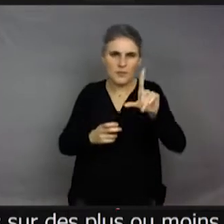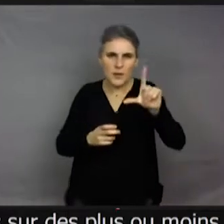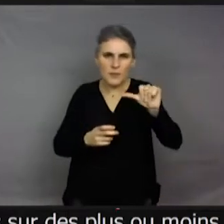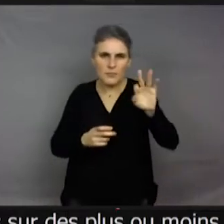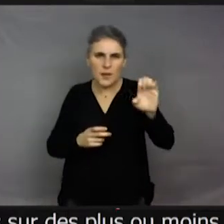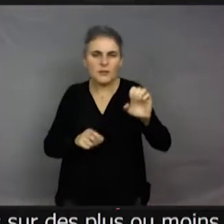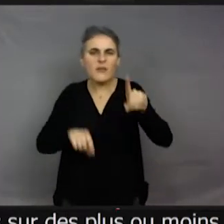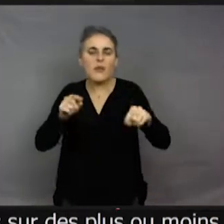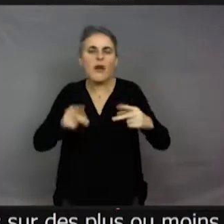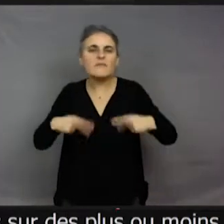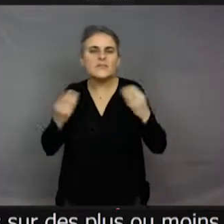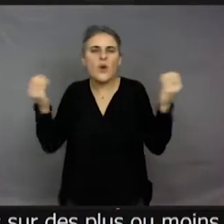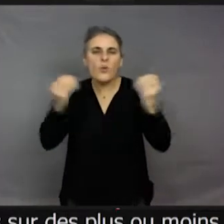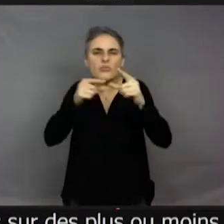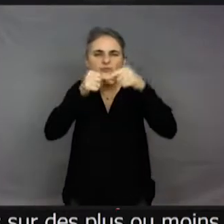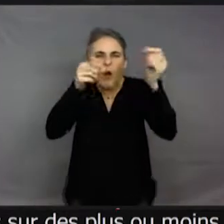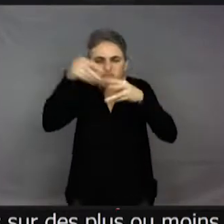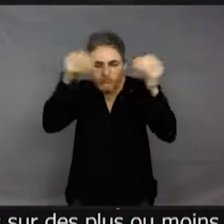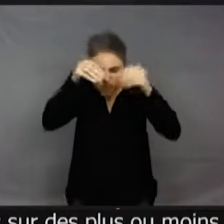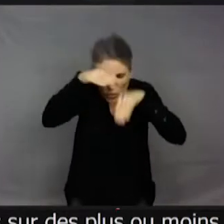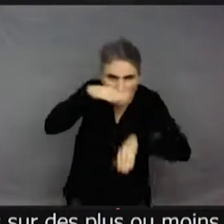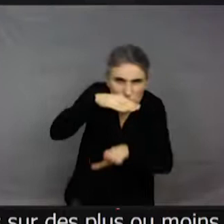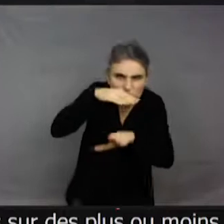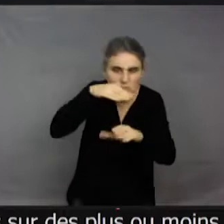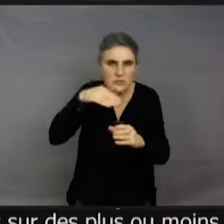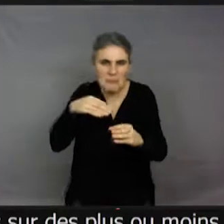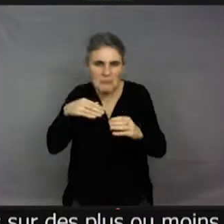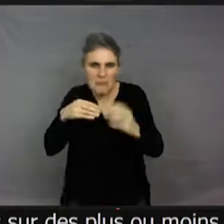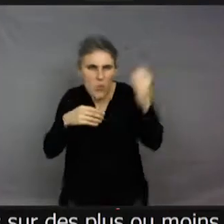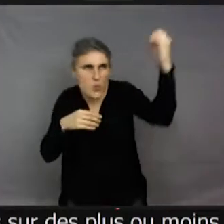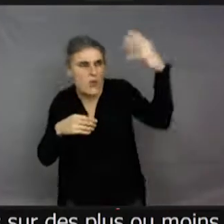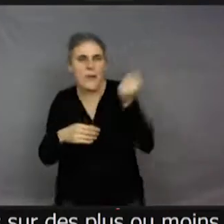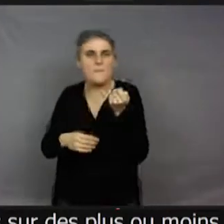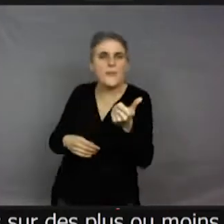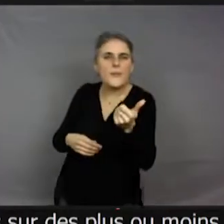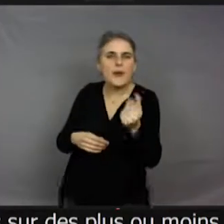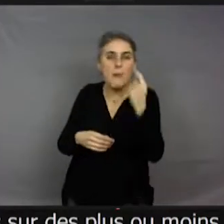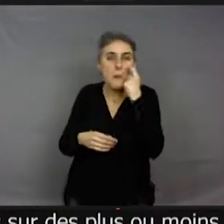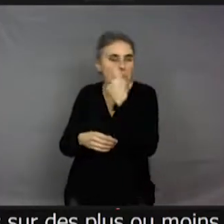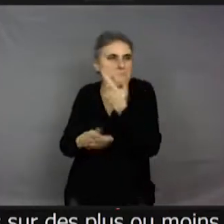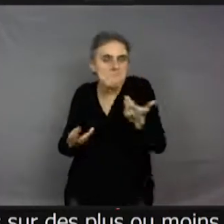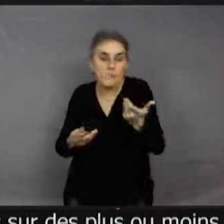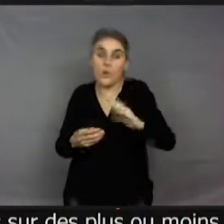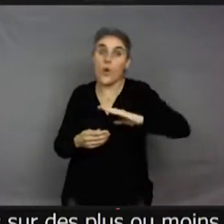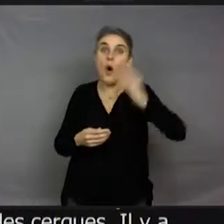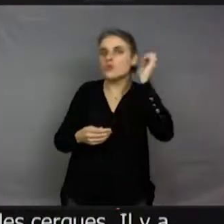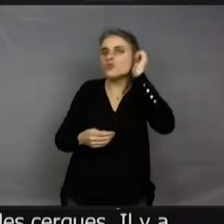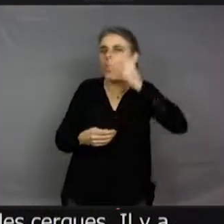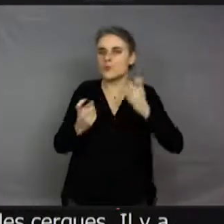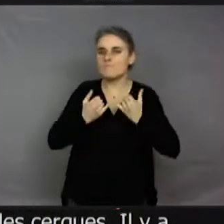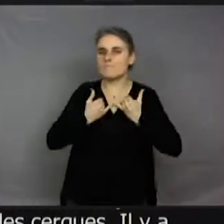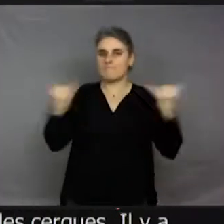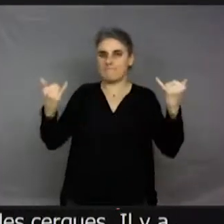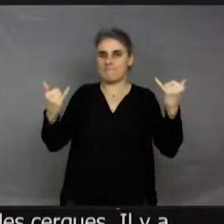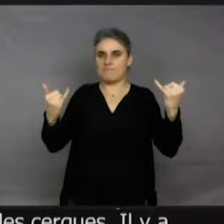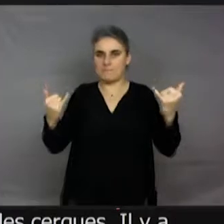sous les feuilles, donc ils ne voient rien, donc ils voient moins en tout cas. Donc il y a d'autres sens qui se sont développés, d'autres organes sensoriels et les cercles sont très importants